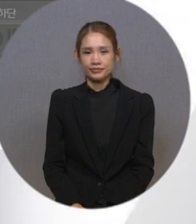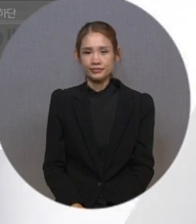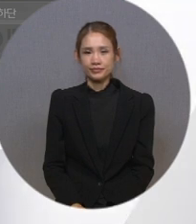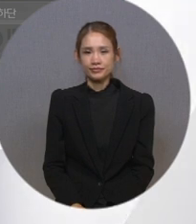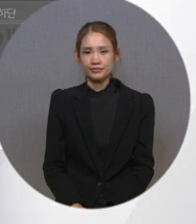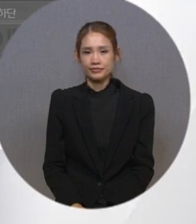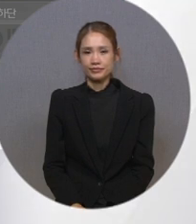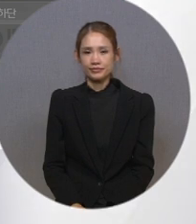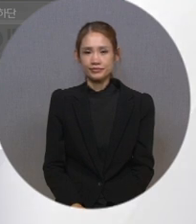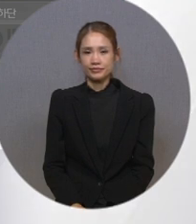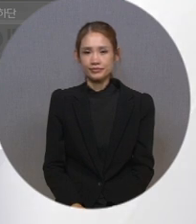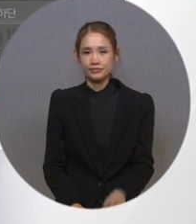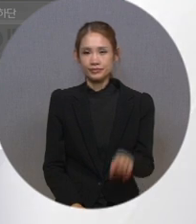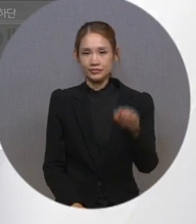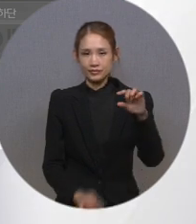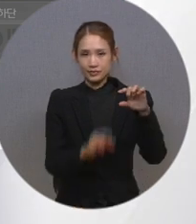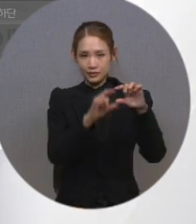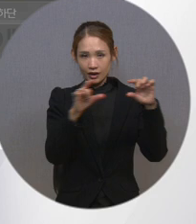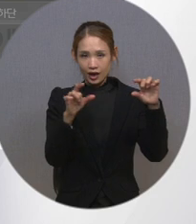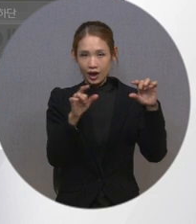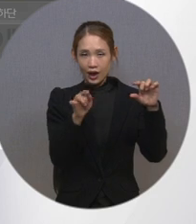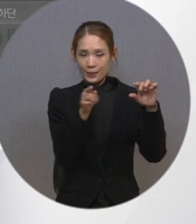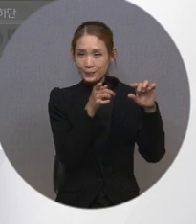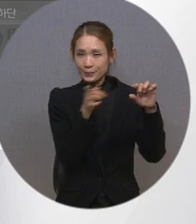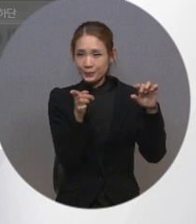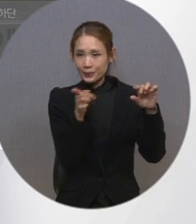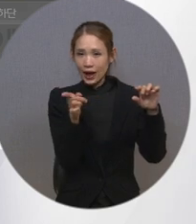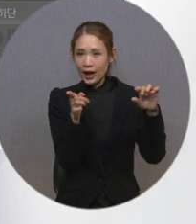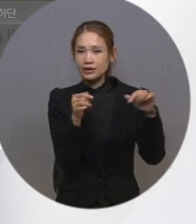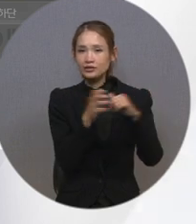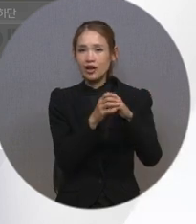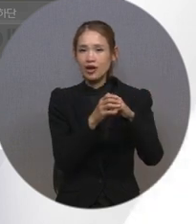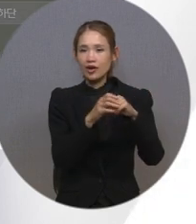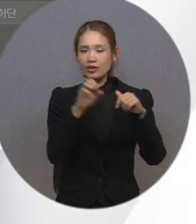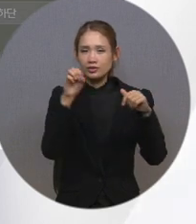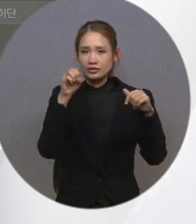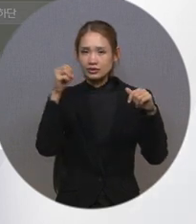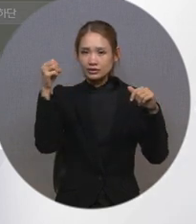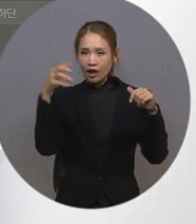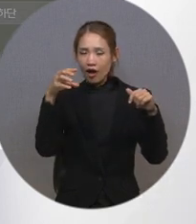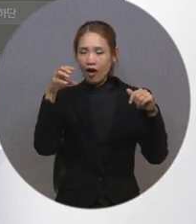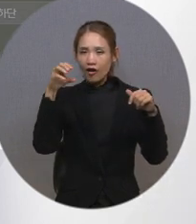자막 설정에서 방향키를 이용해 자막 켜기를 선택해 주신 후